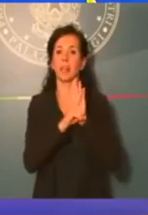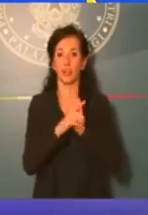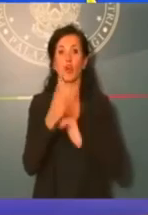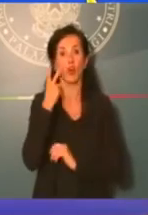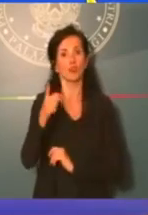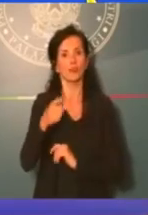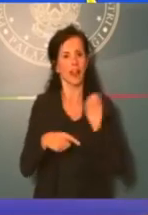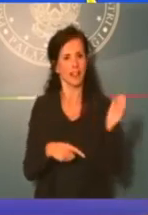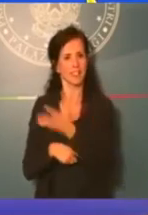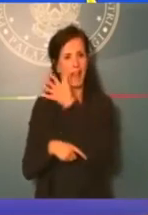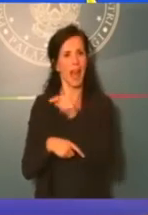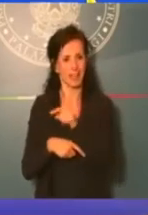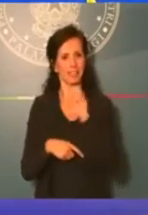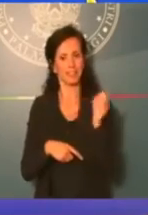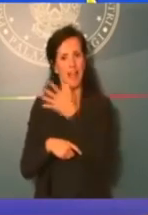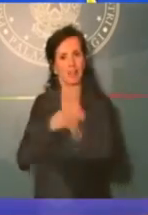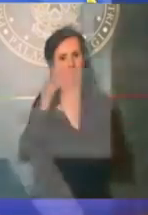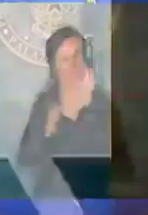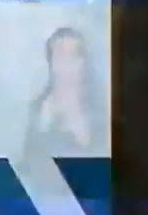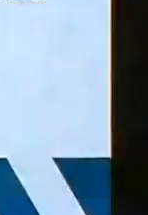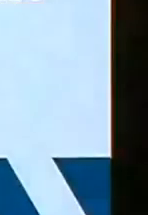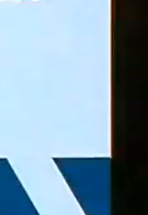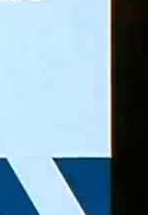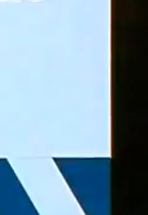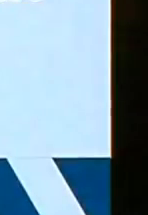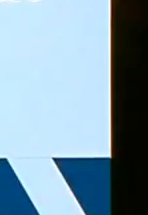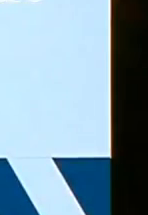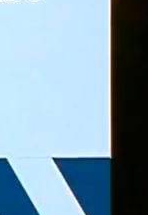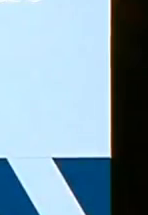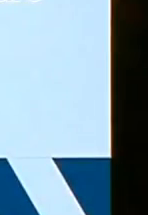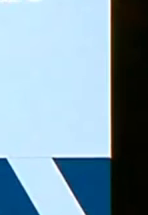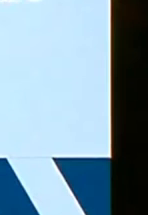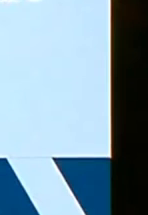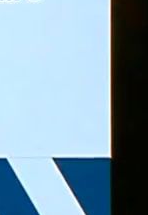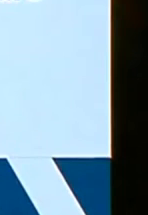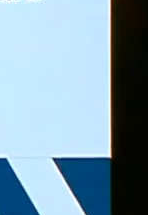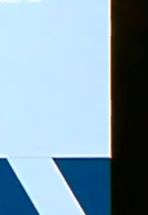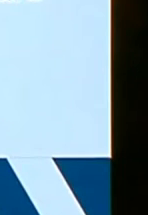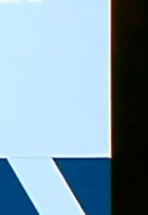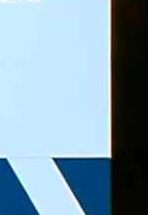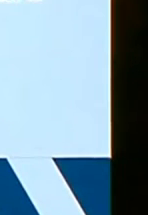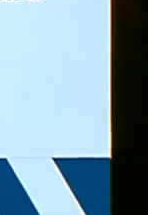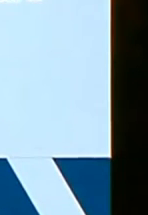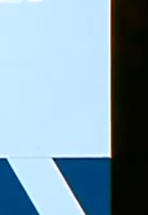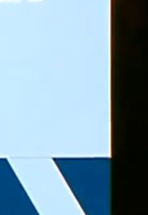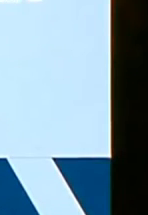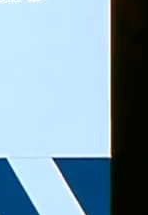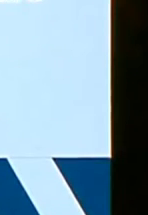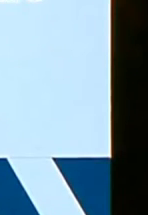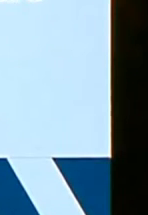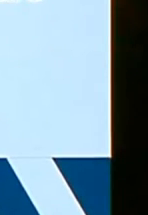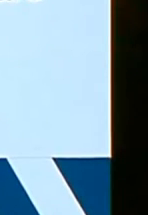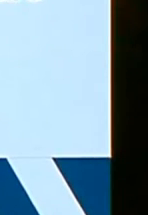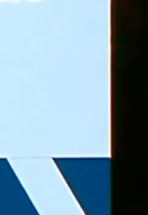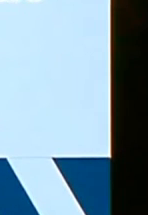accompagneranno. Avremo degli appalti più semplici, più veloci. Niente gara di appalto sotto i 150